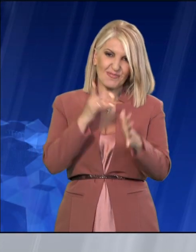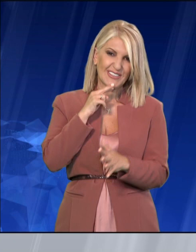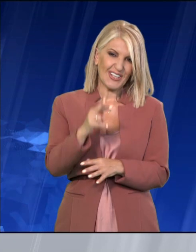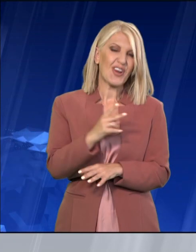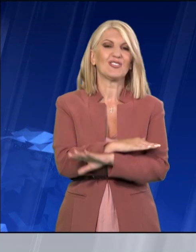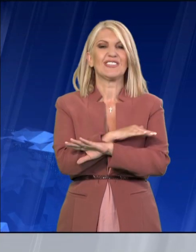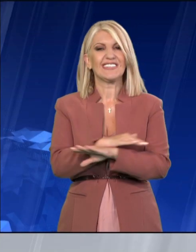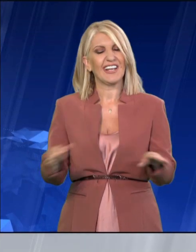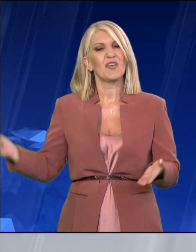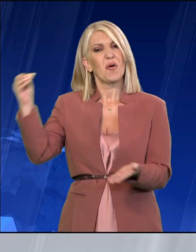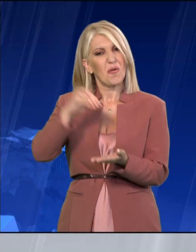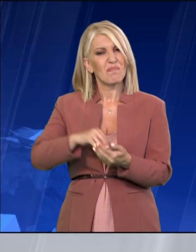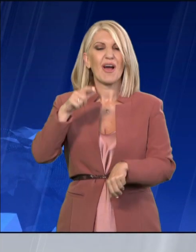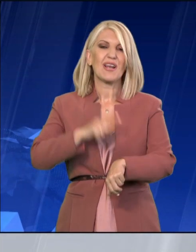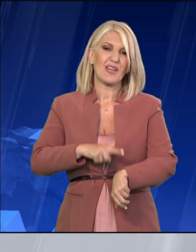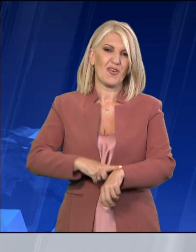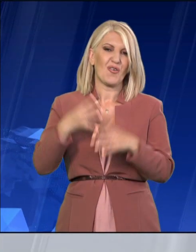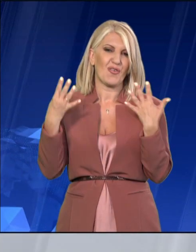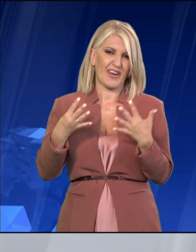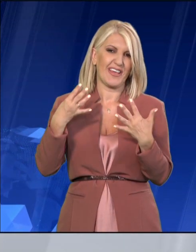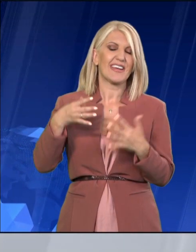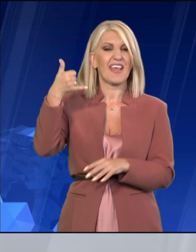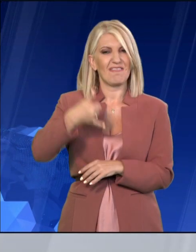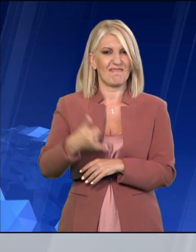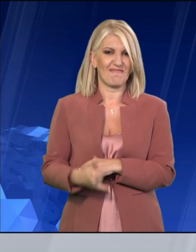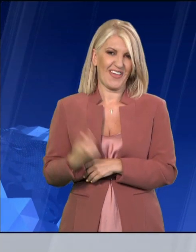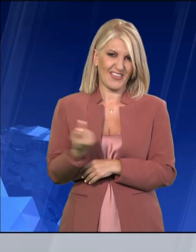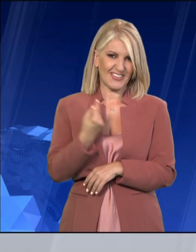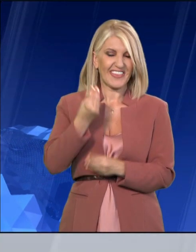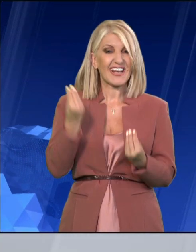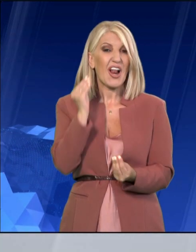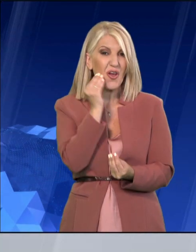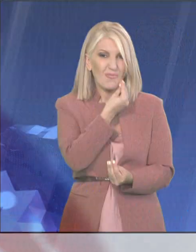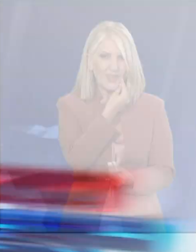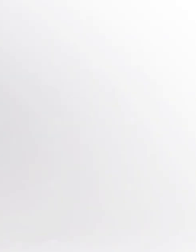πάλι μαζί στο κεντρικό Δελτίο Ειδήσιον του One Channel στις 9. Καλό σας απόγευμα.